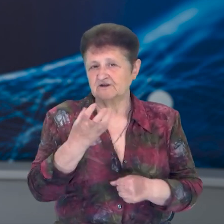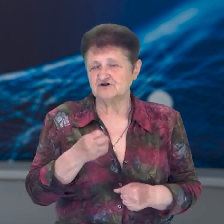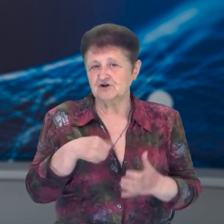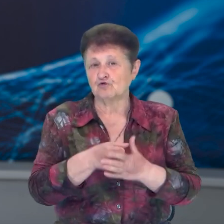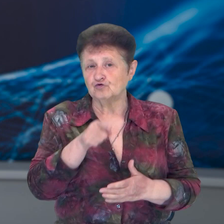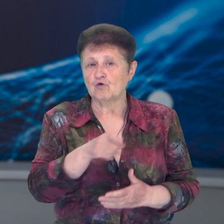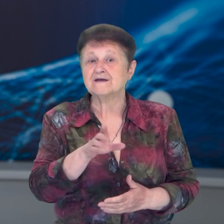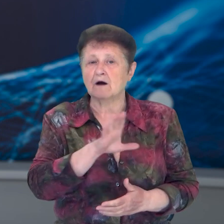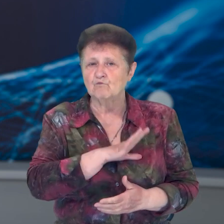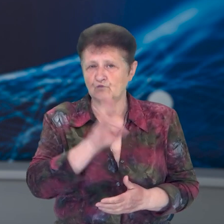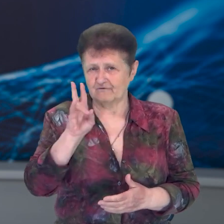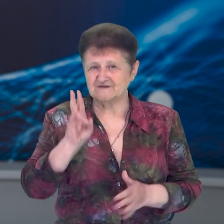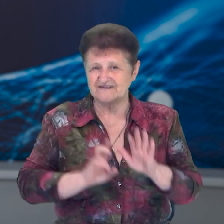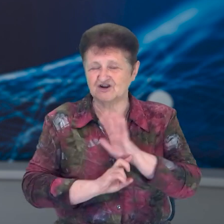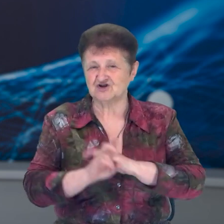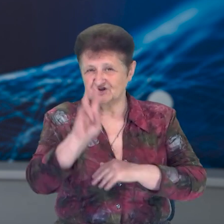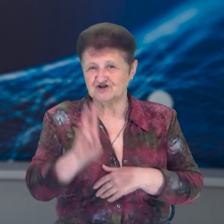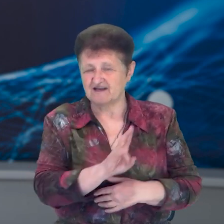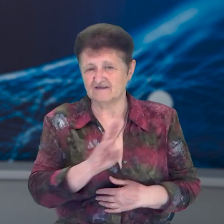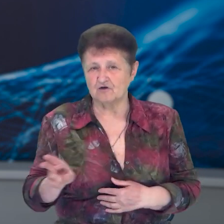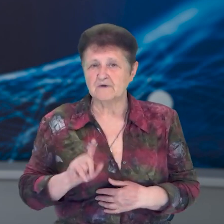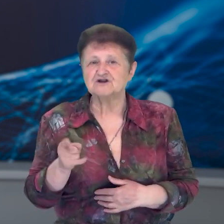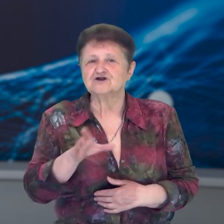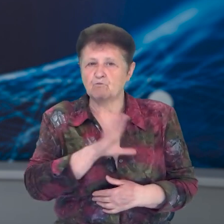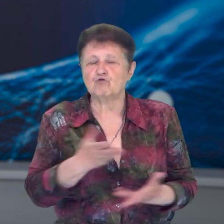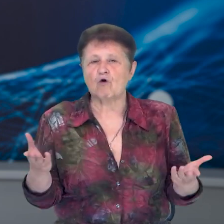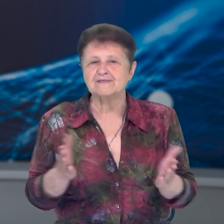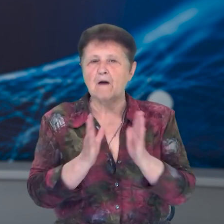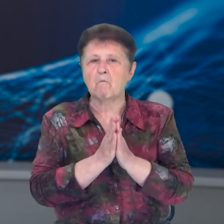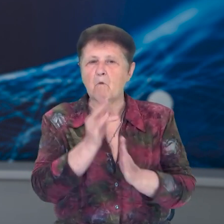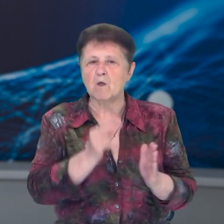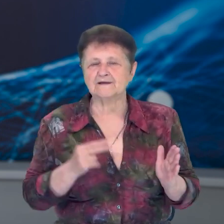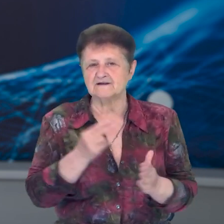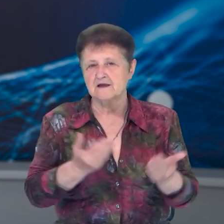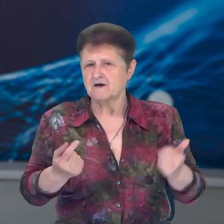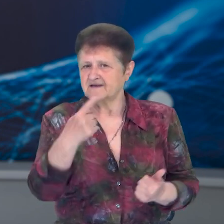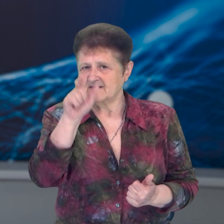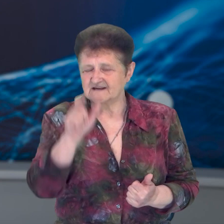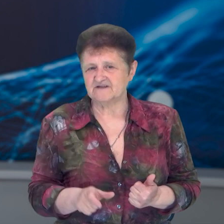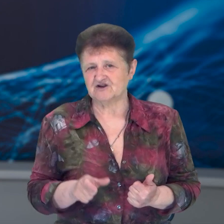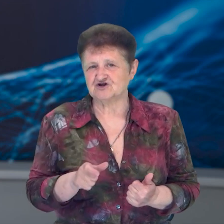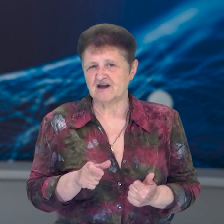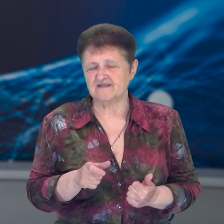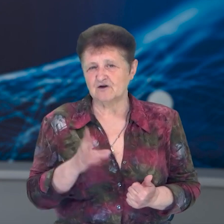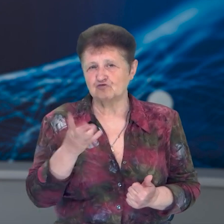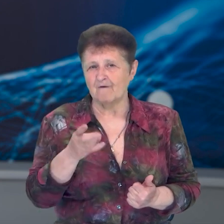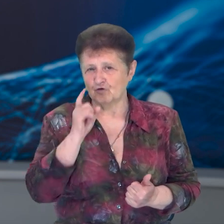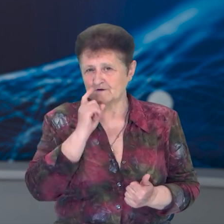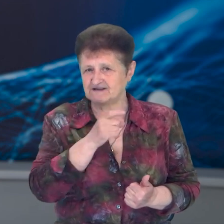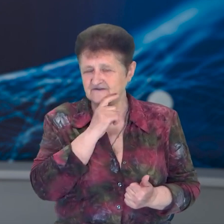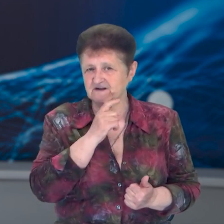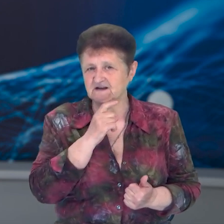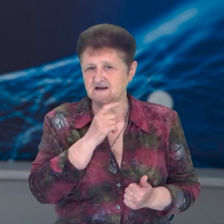того, як став священником, щоб було де молитися. Тепер отець В'ячеслав – єдиний священик ПЦУ на Новгород-Сіверщині.